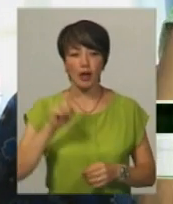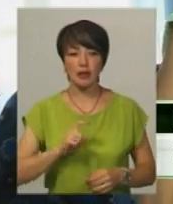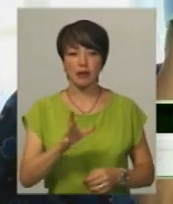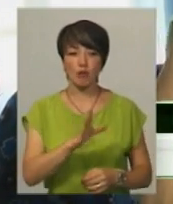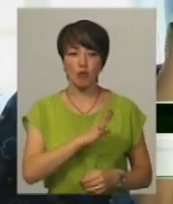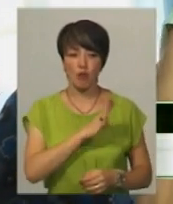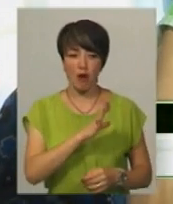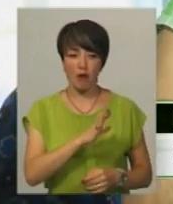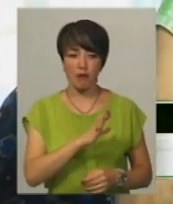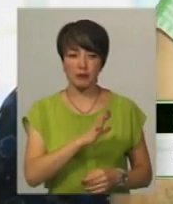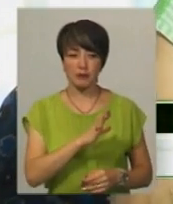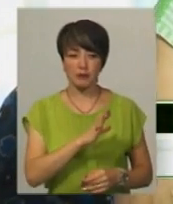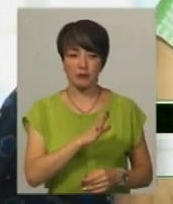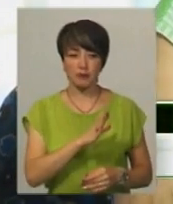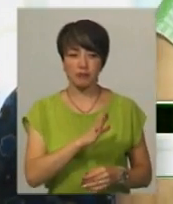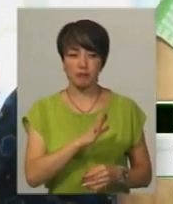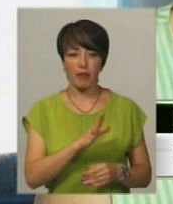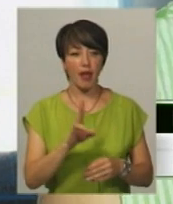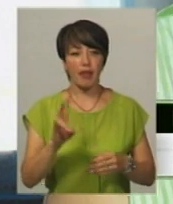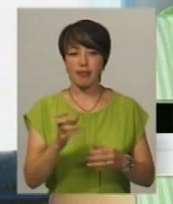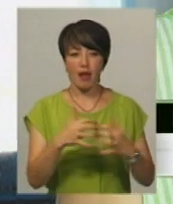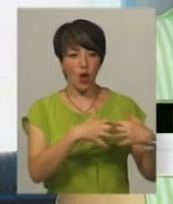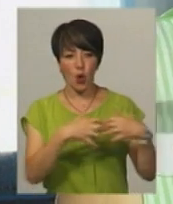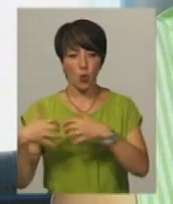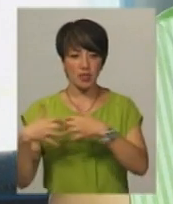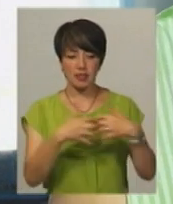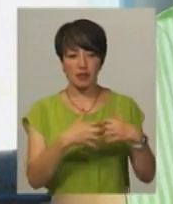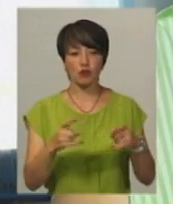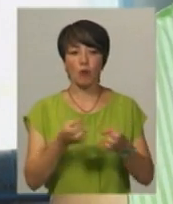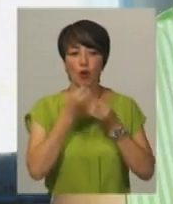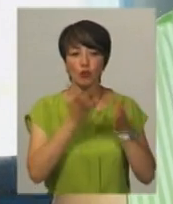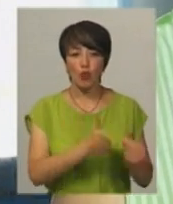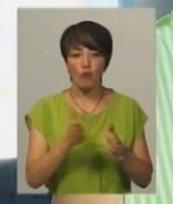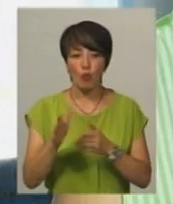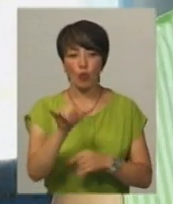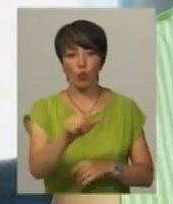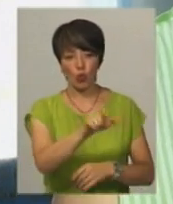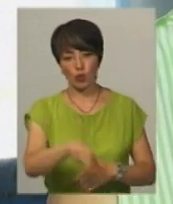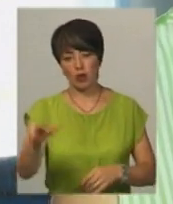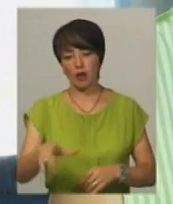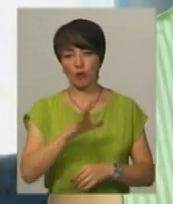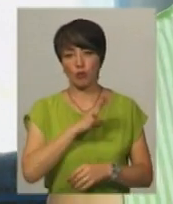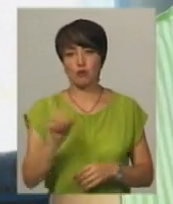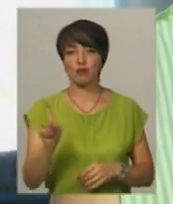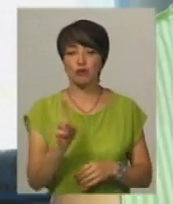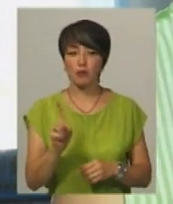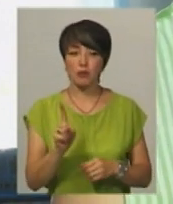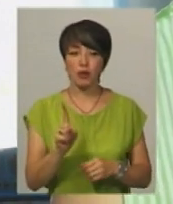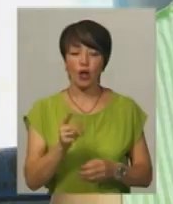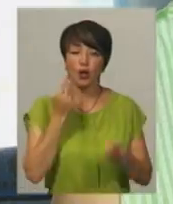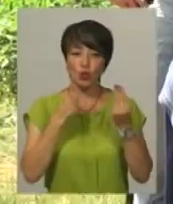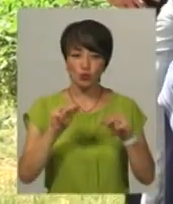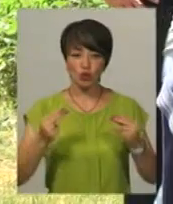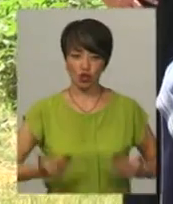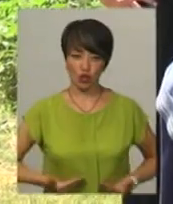нероздільна. Щоб добро був більший людей, щоб краще